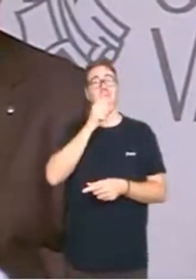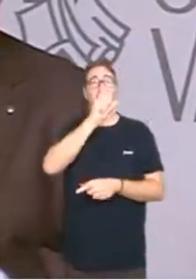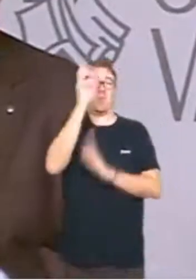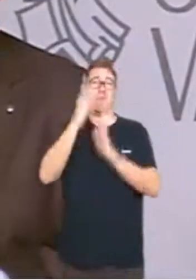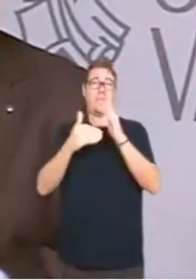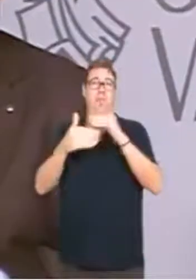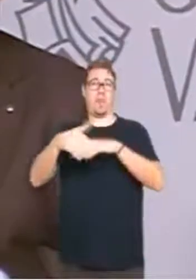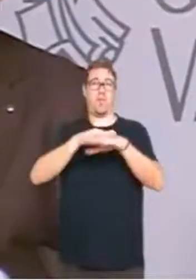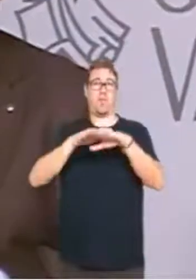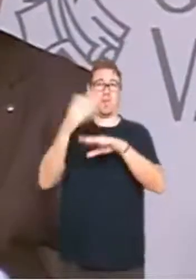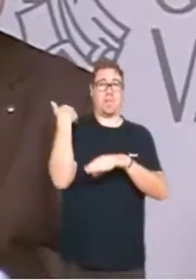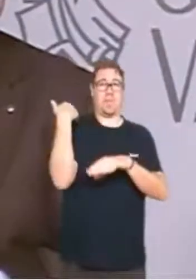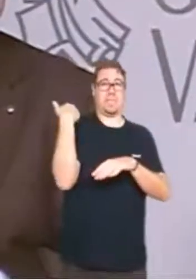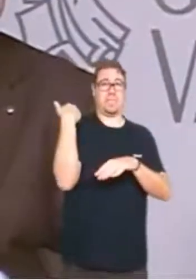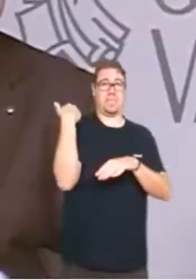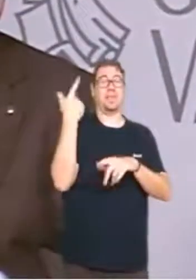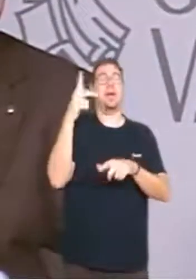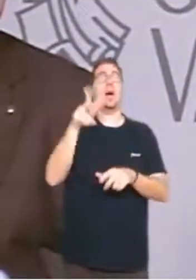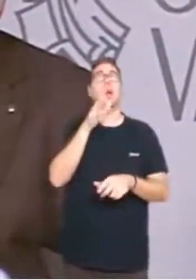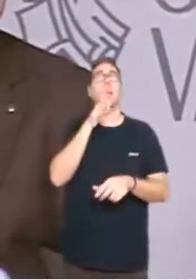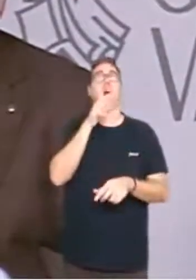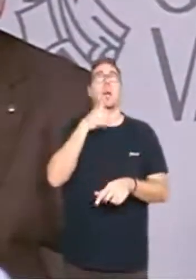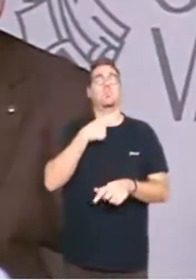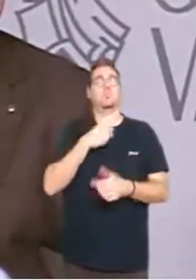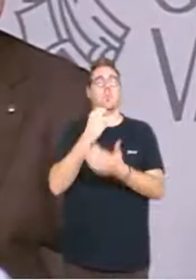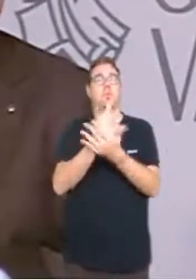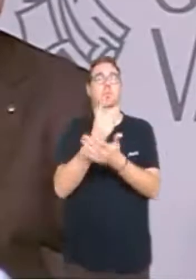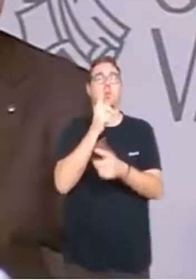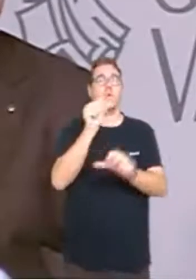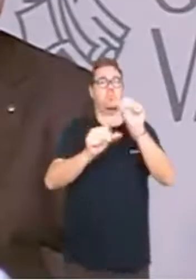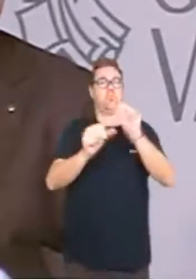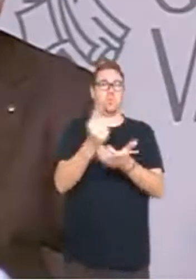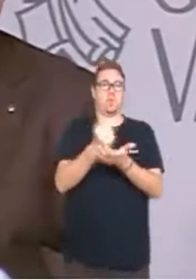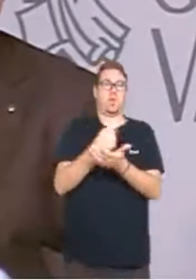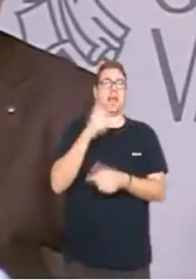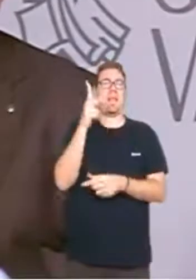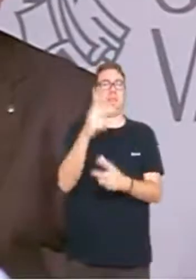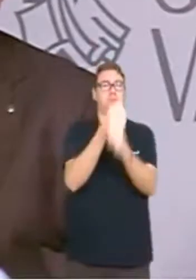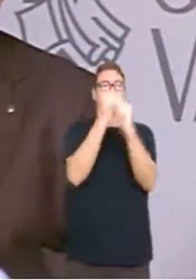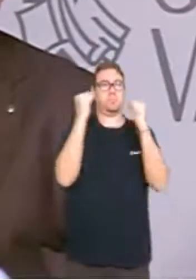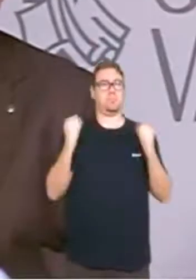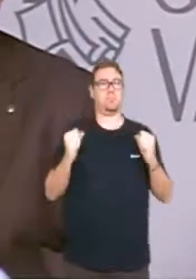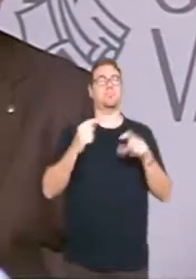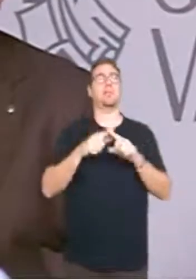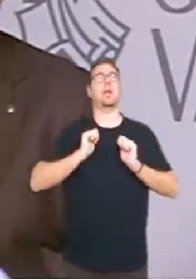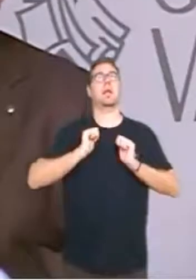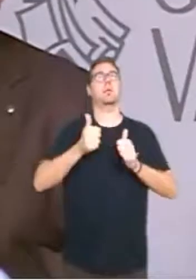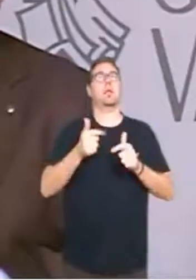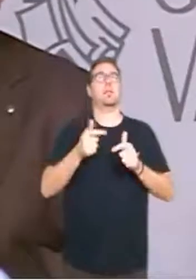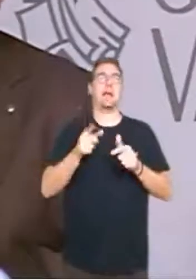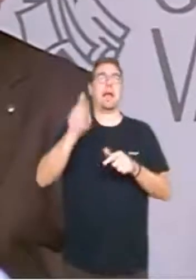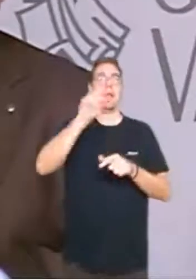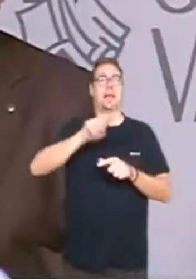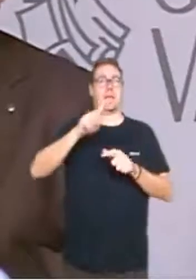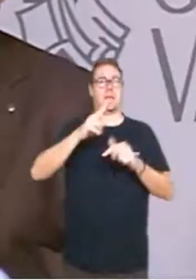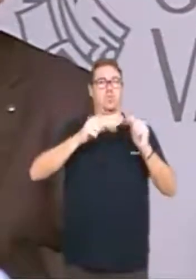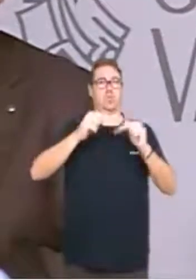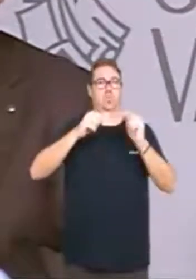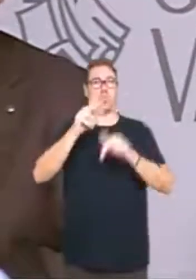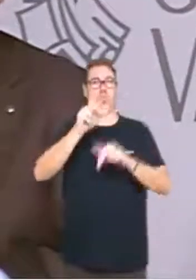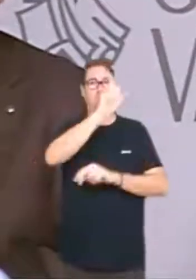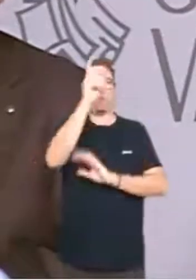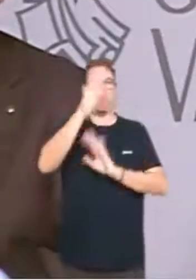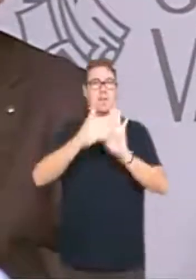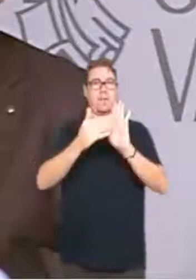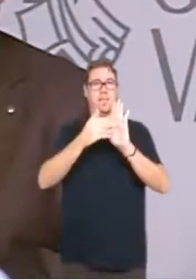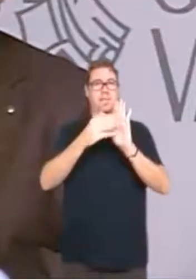valenciana. Es va apostar per recuperar, consolidar drets i per iniciar la reconstrucció de la comunitat